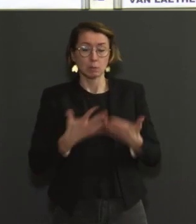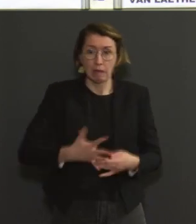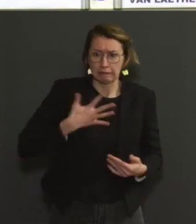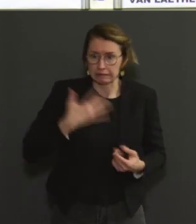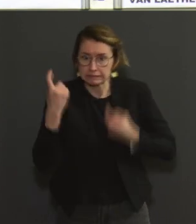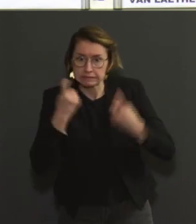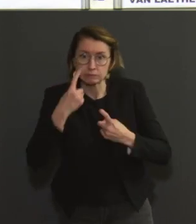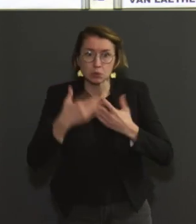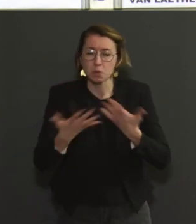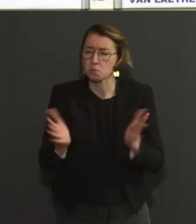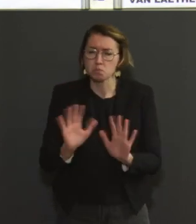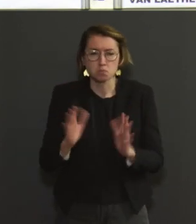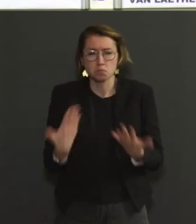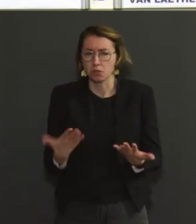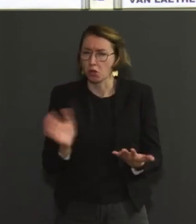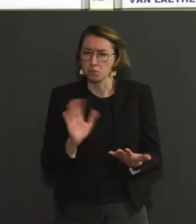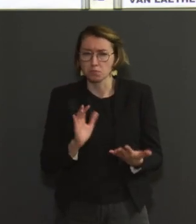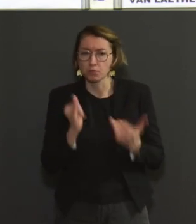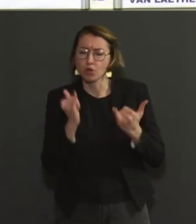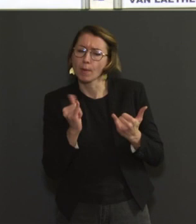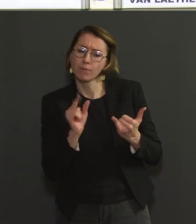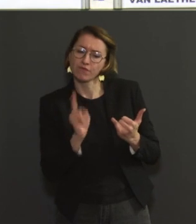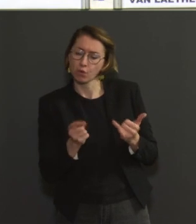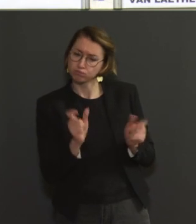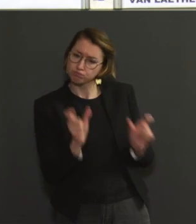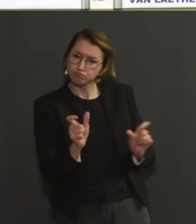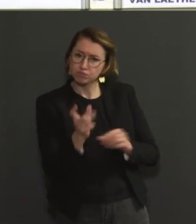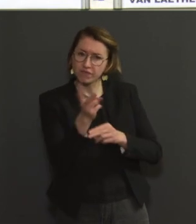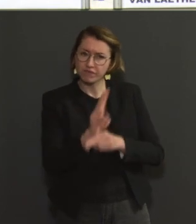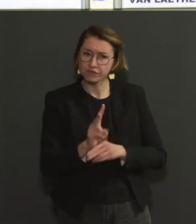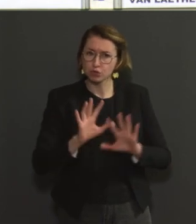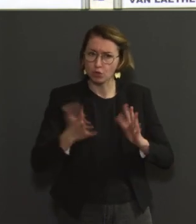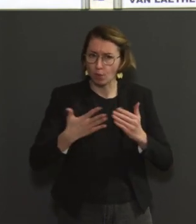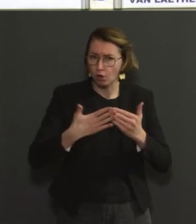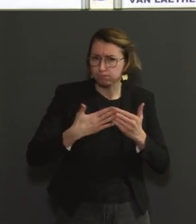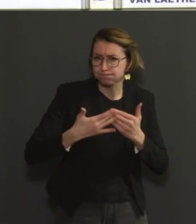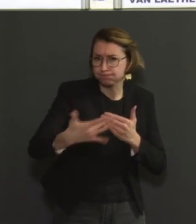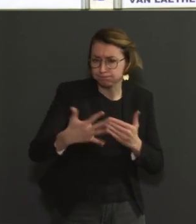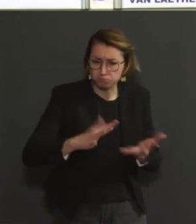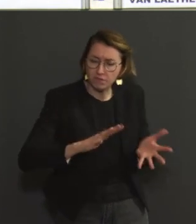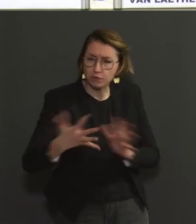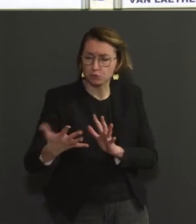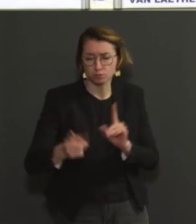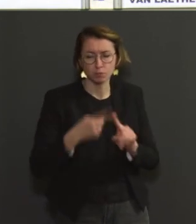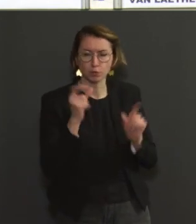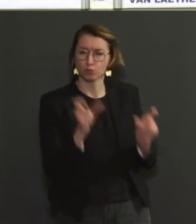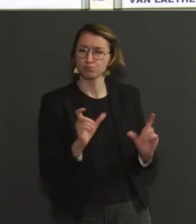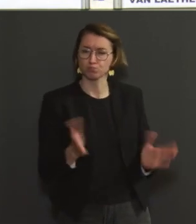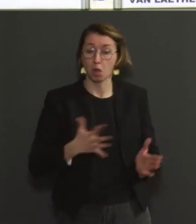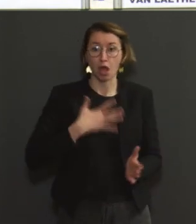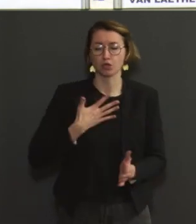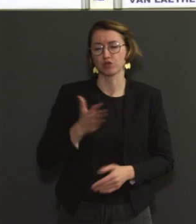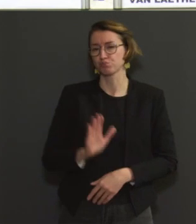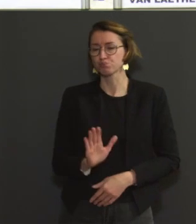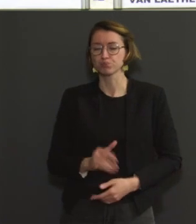important qui pourrait être à risque pour la transmission dans le reste de la population. Si on voit la carte